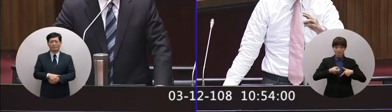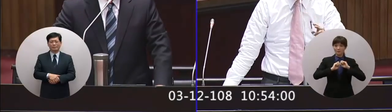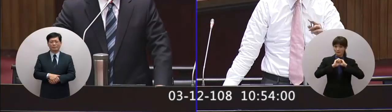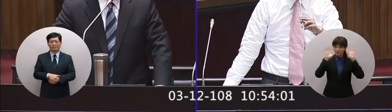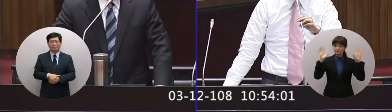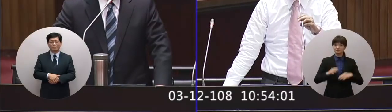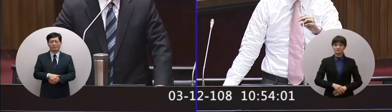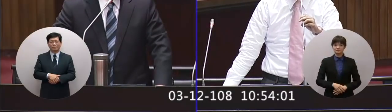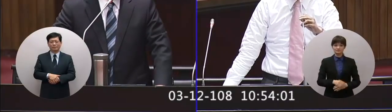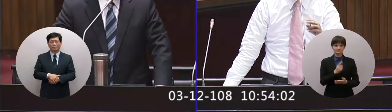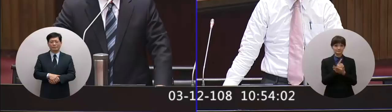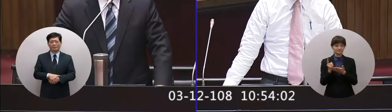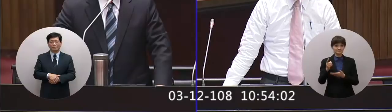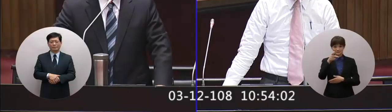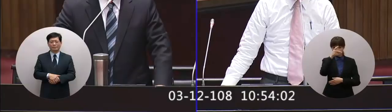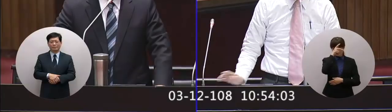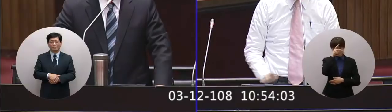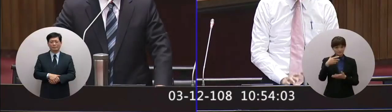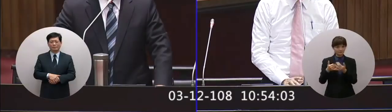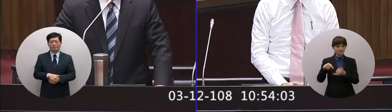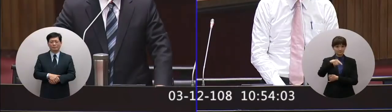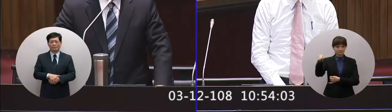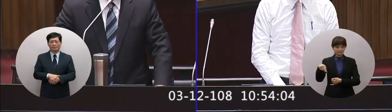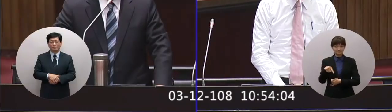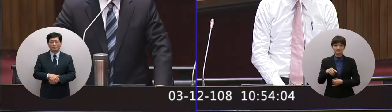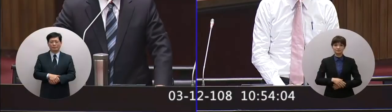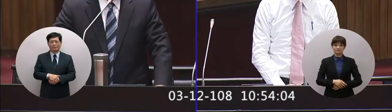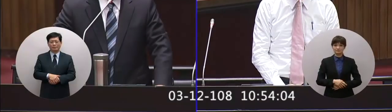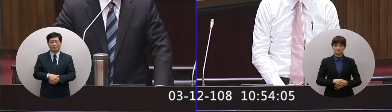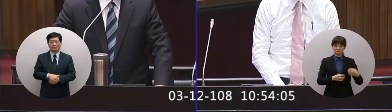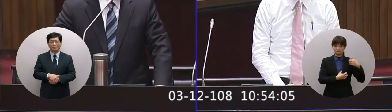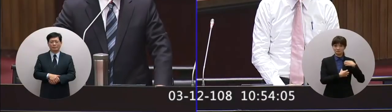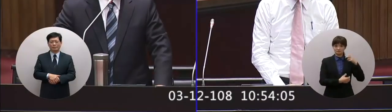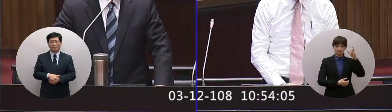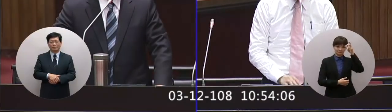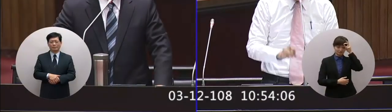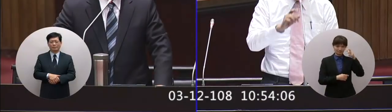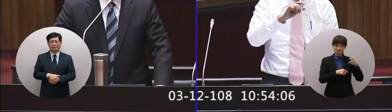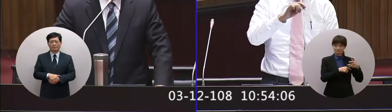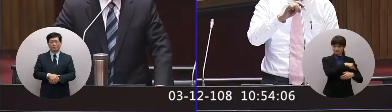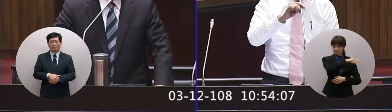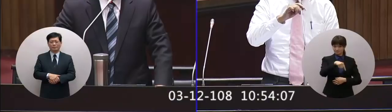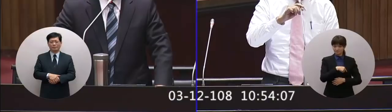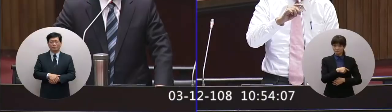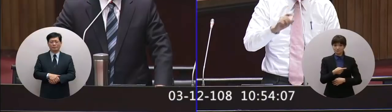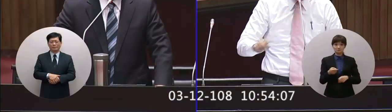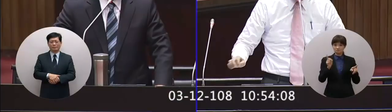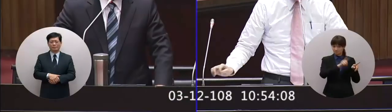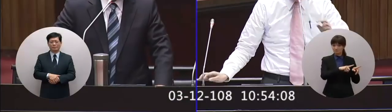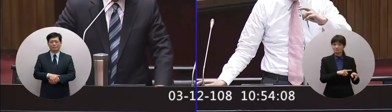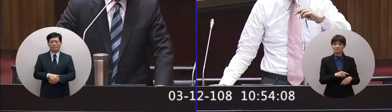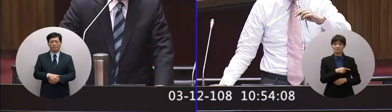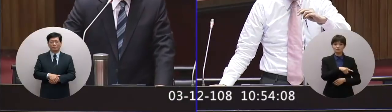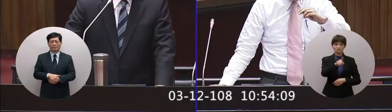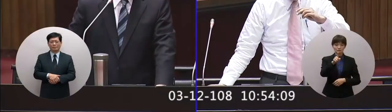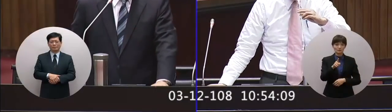所有海巡警察同仁可以比照我們軍警同仁然後去國防